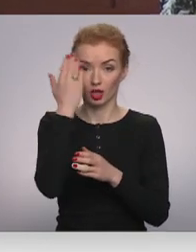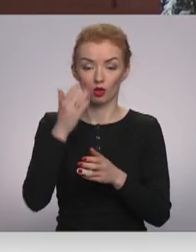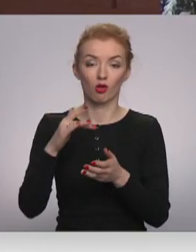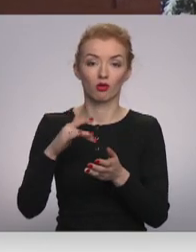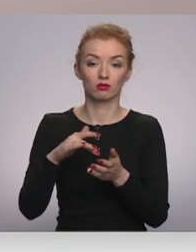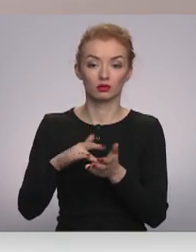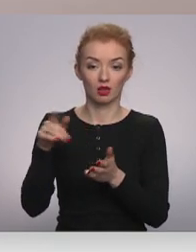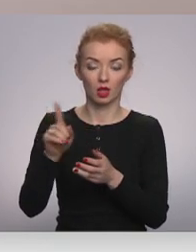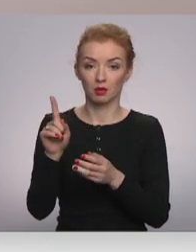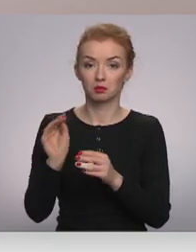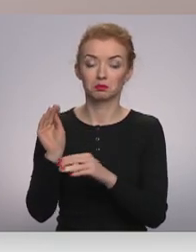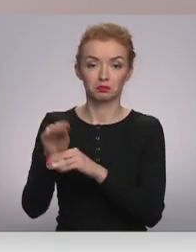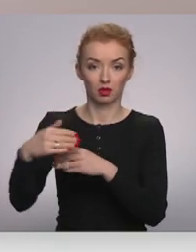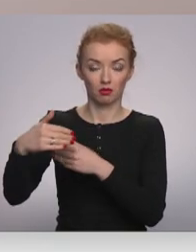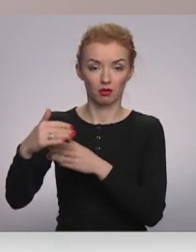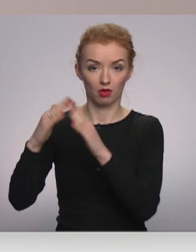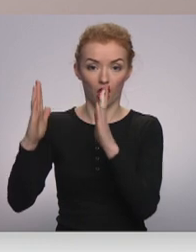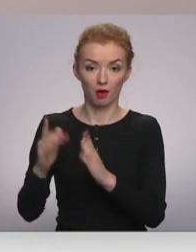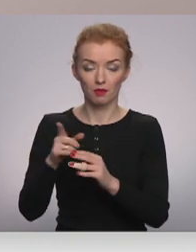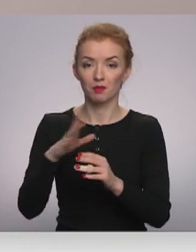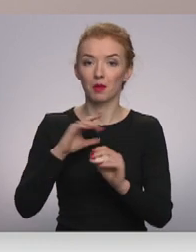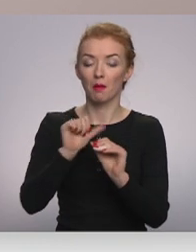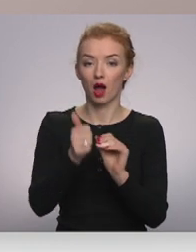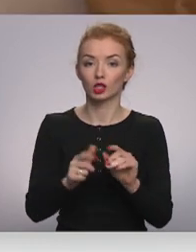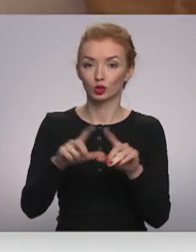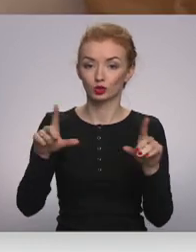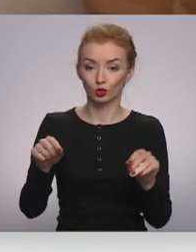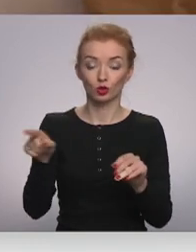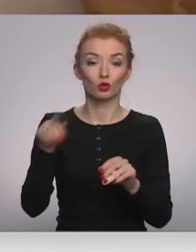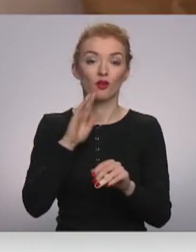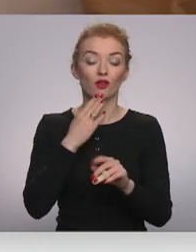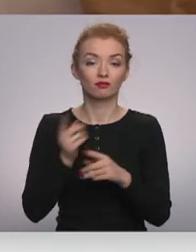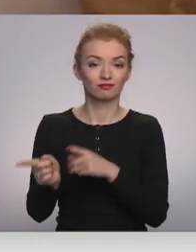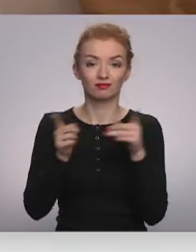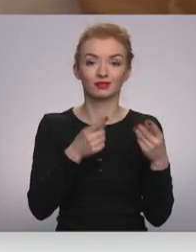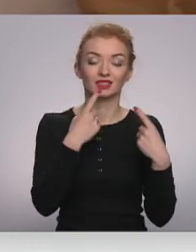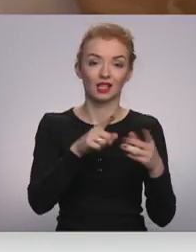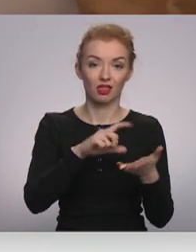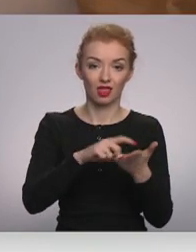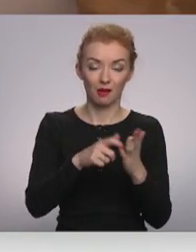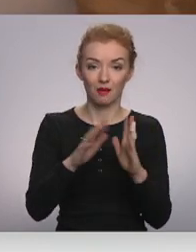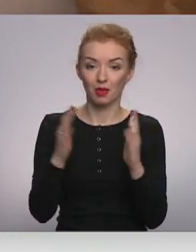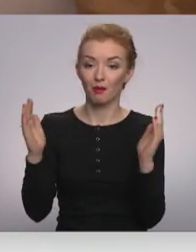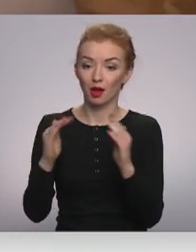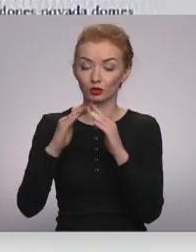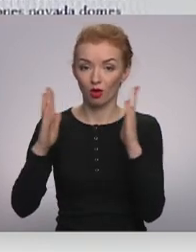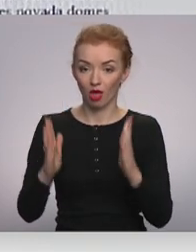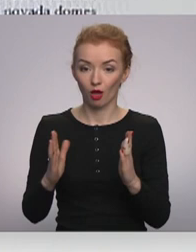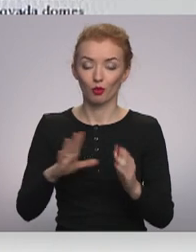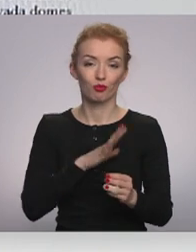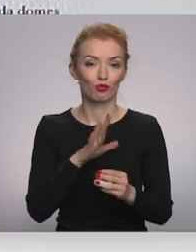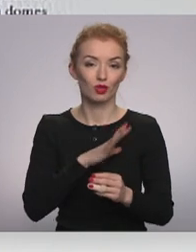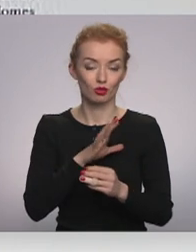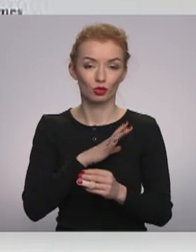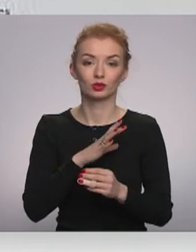arī piebūva, kurā līdz šim darbojās mākslas skola. Šo vesēr tā pārcausies uz citām telpām, bet nelielo ēku, nu jau pijusība